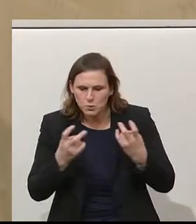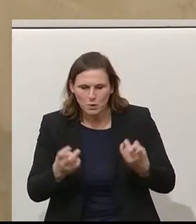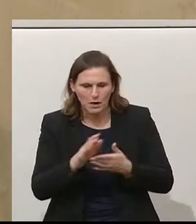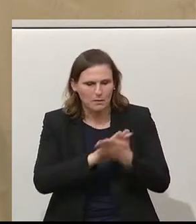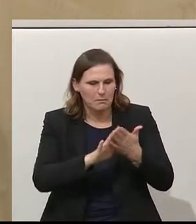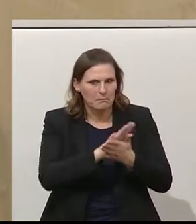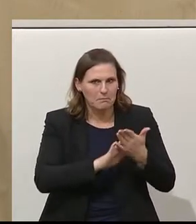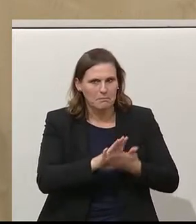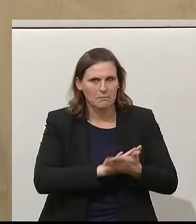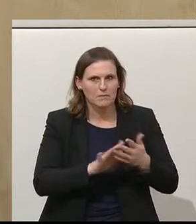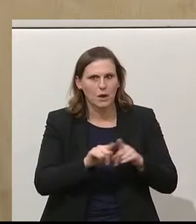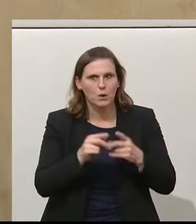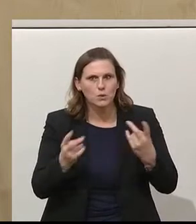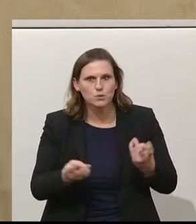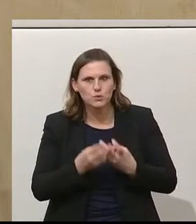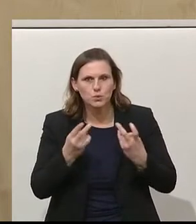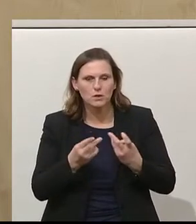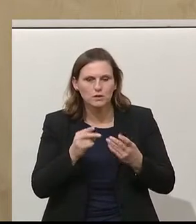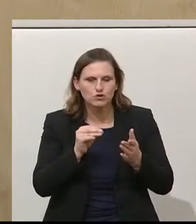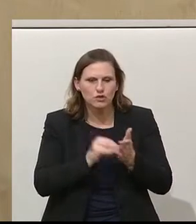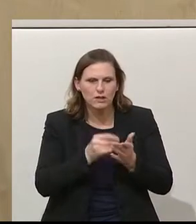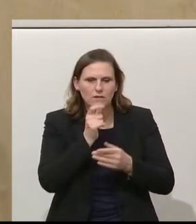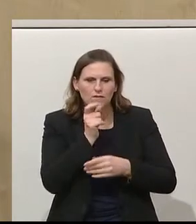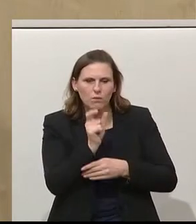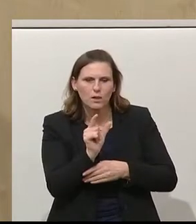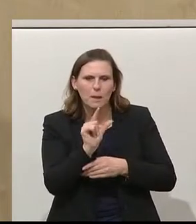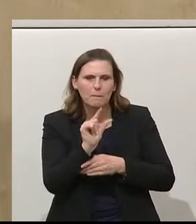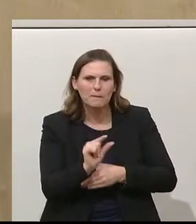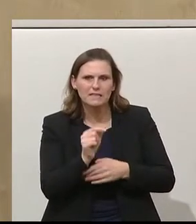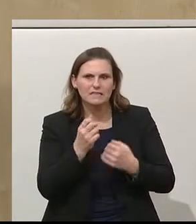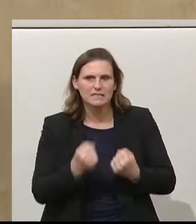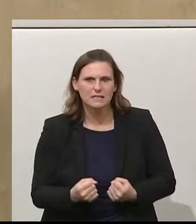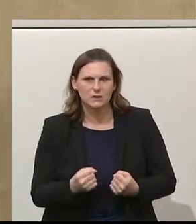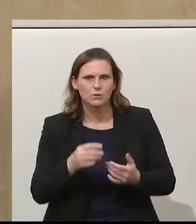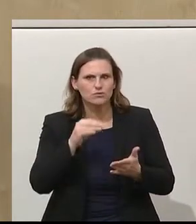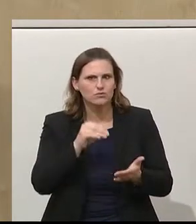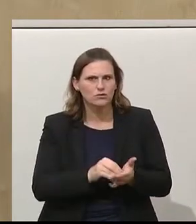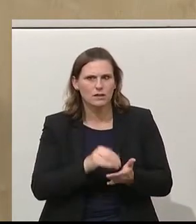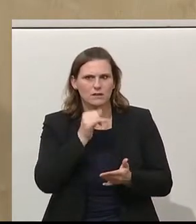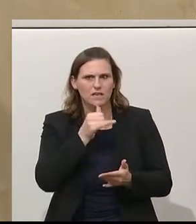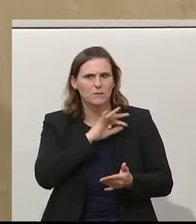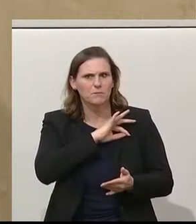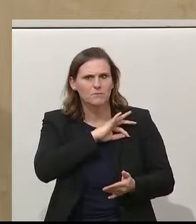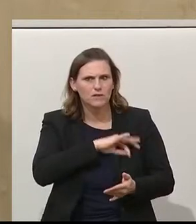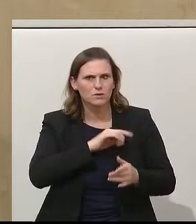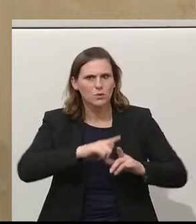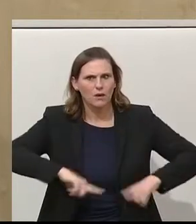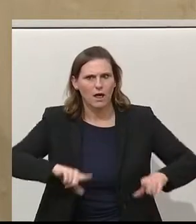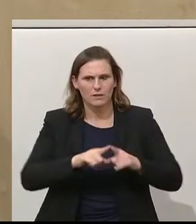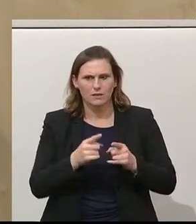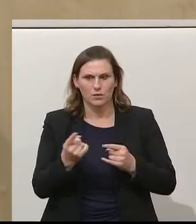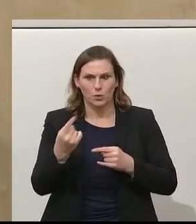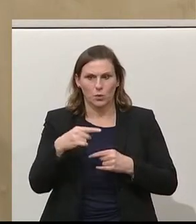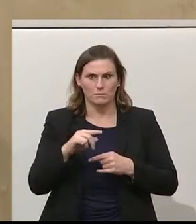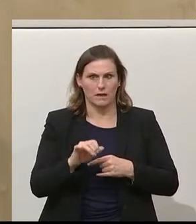umsonst ein Wort zur Mindestsicherung. Es steht nichts drinnen. Es wären verpflichtet gewesen, die Länder mit 1. Oktober